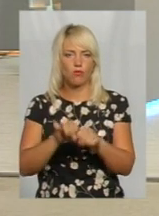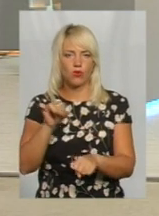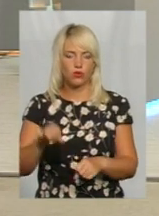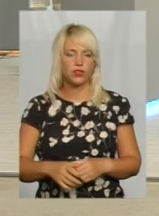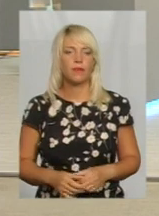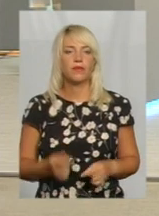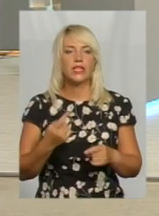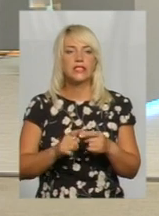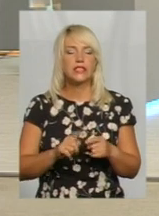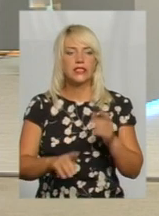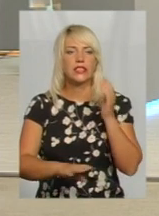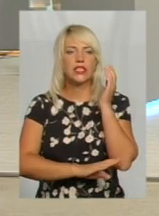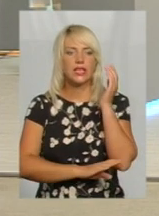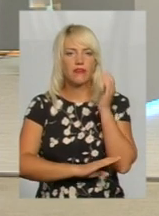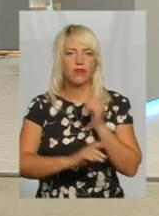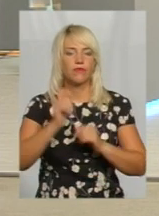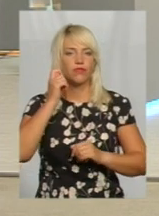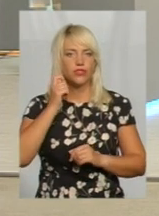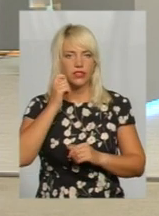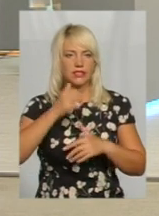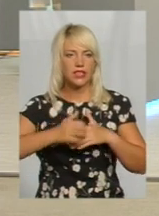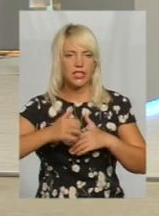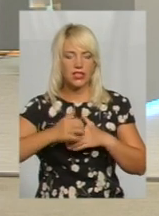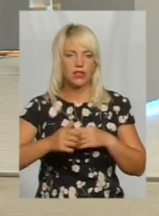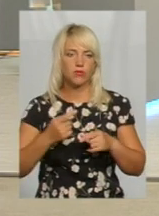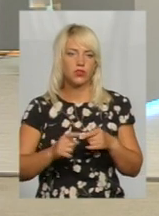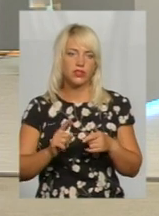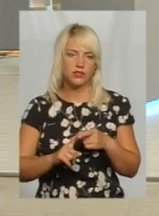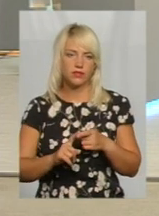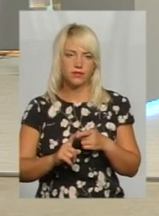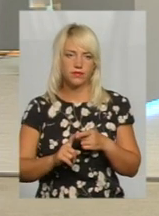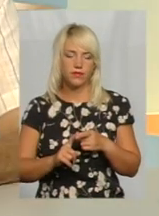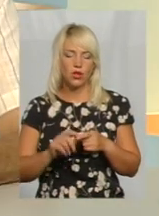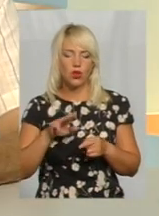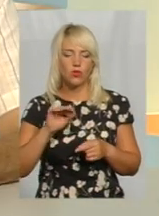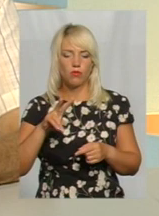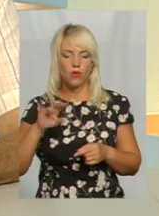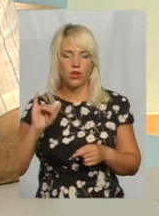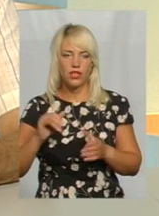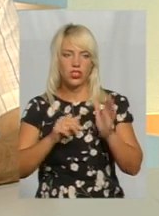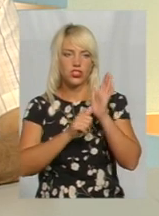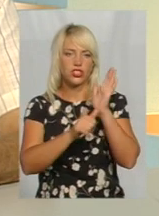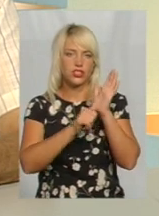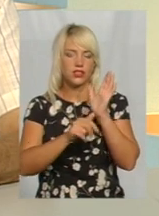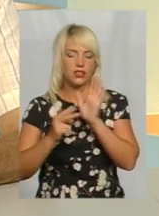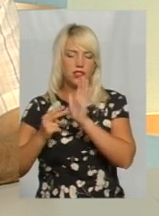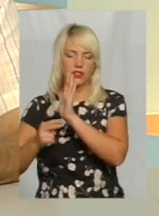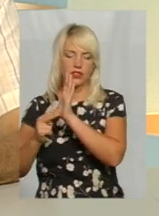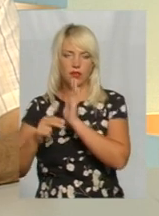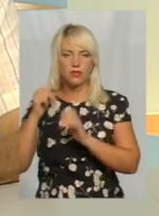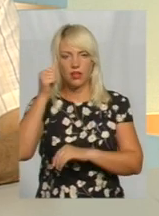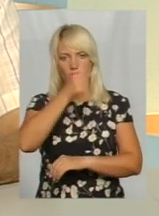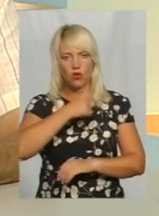Даним деревом вік, середній вік оцих даних дерев в тополі вже 60-70 років. Дані дерева вже